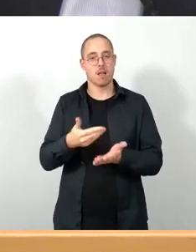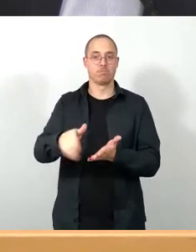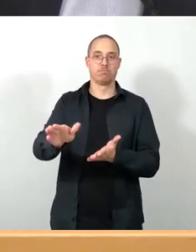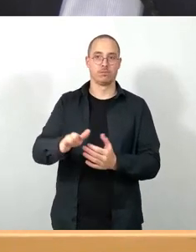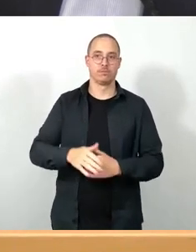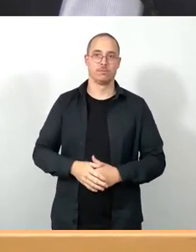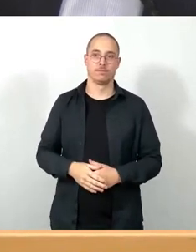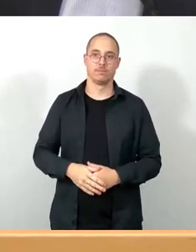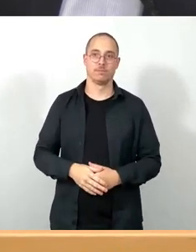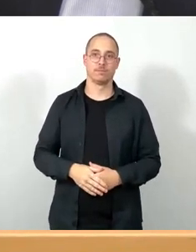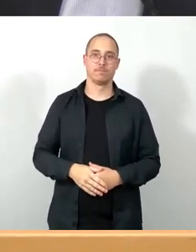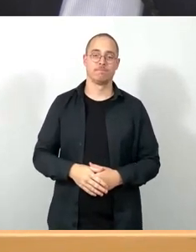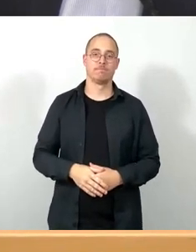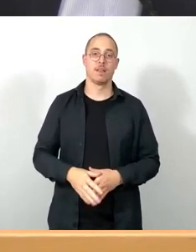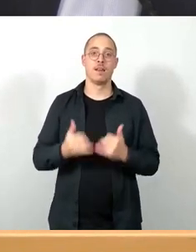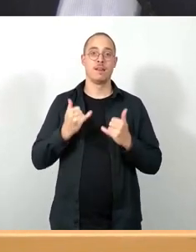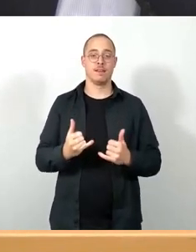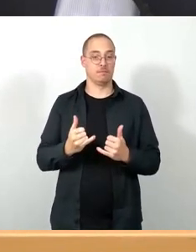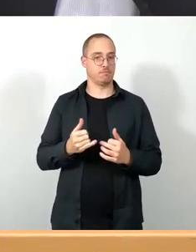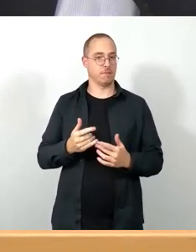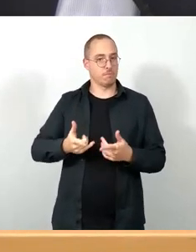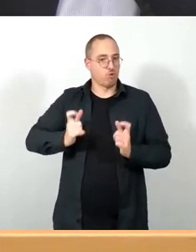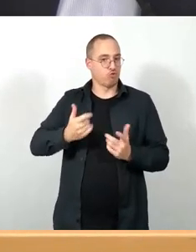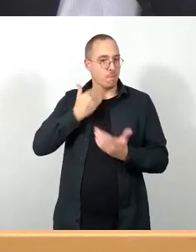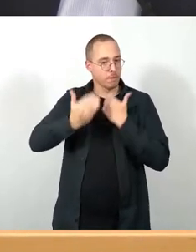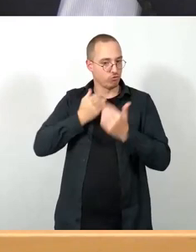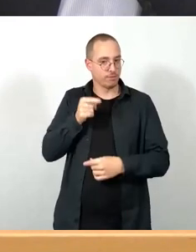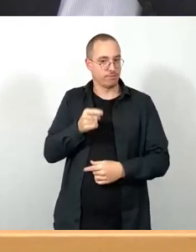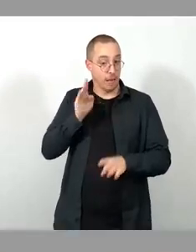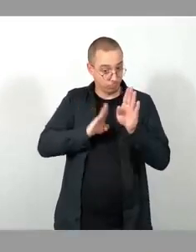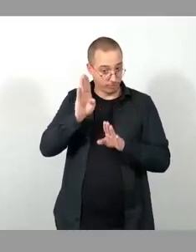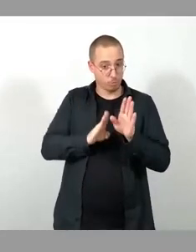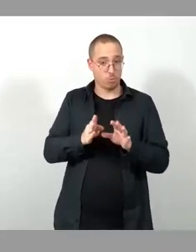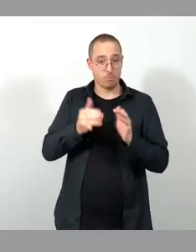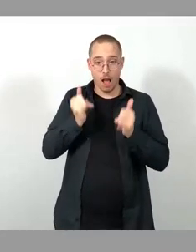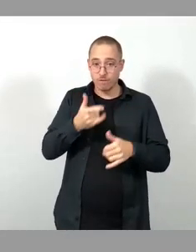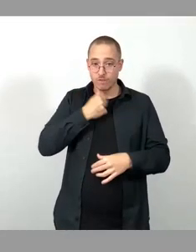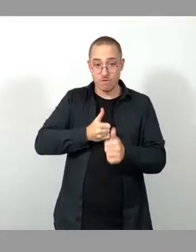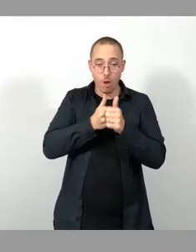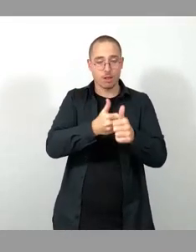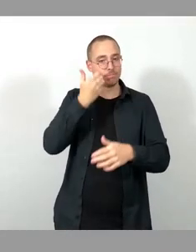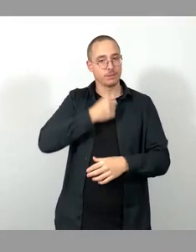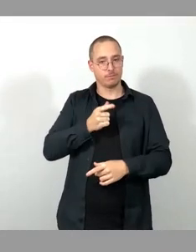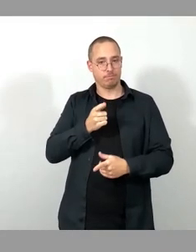zum Väter-führenden Ausschussbericht zur Abstimmung. Wer dem folgen möchte, den bitte ich jetzt um das Stimmzeichen.